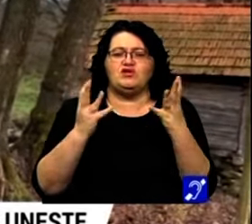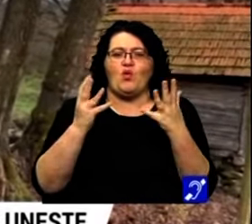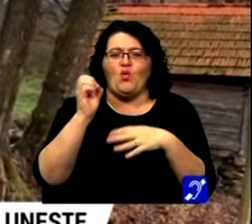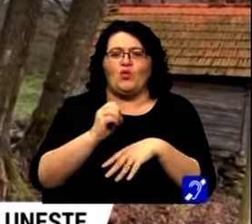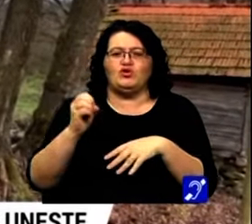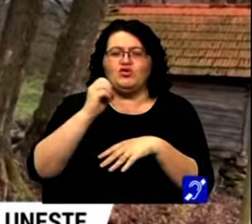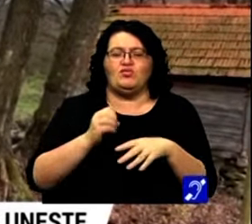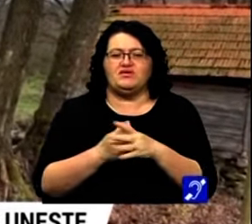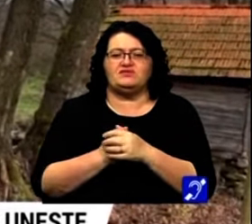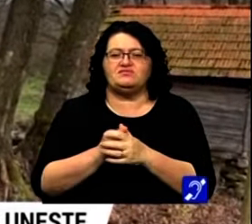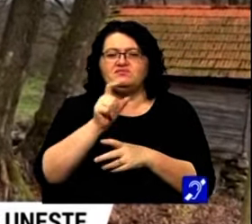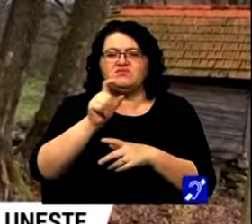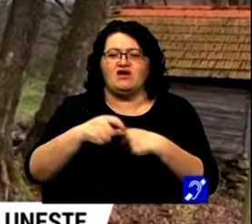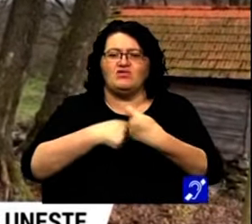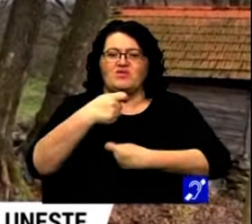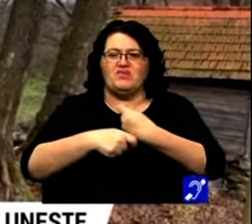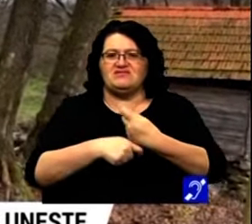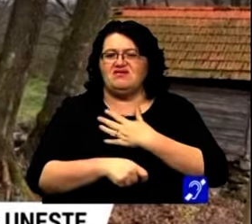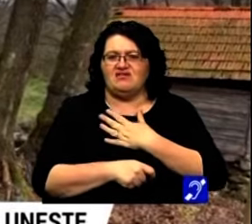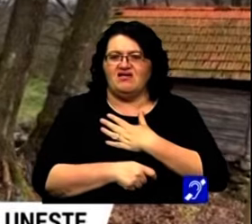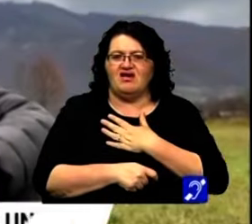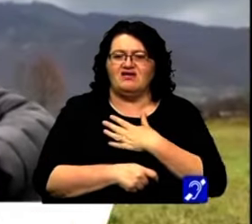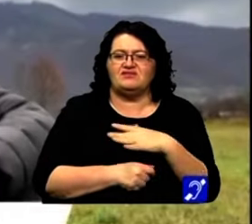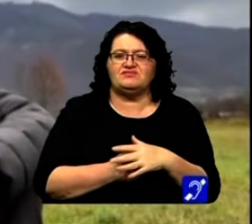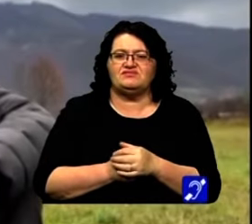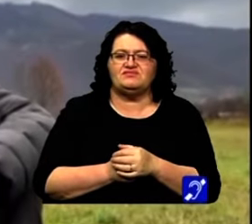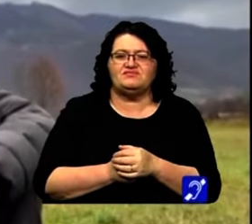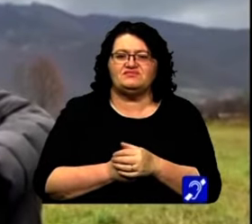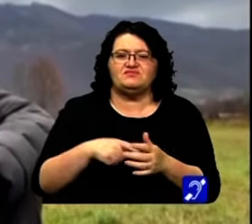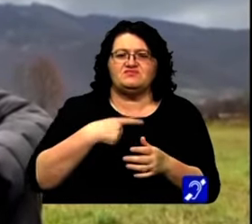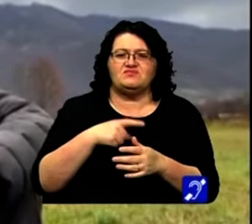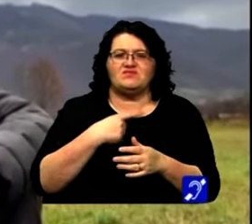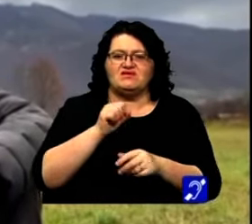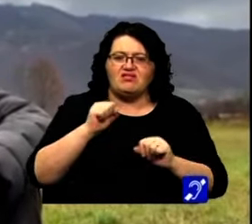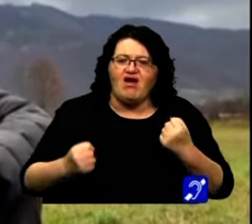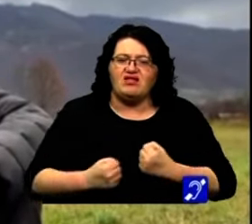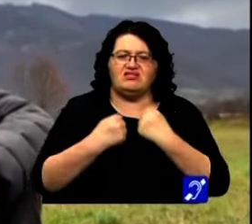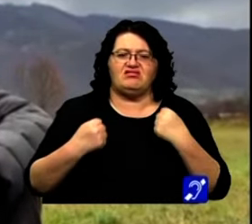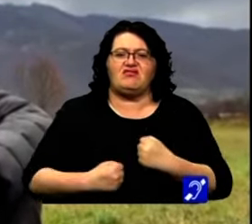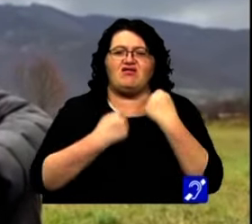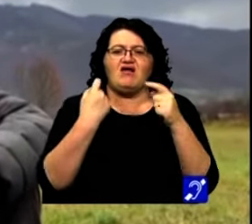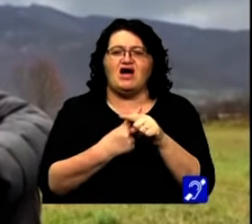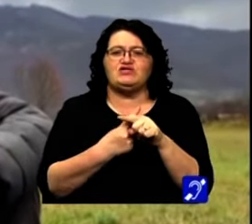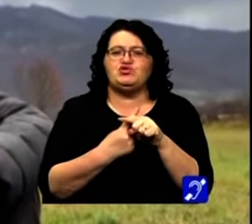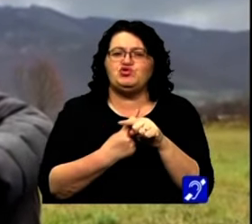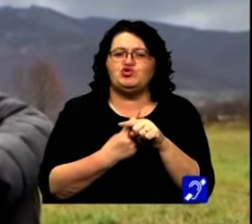octombrie. Datorită meseriei, sunt cât de cât antrenat și